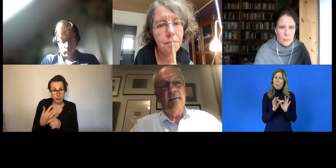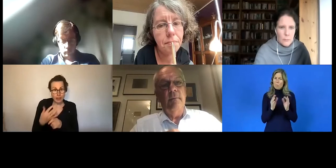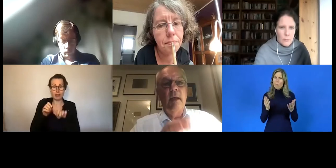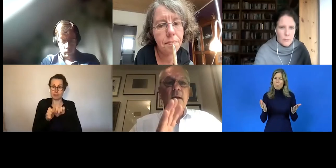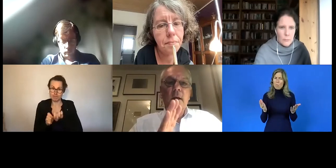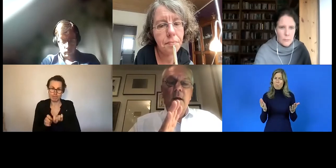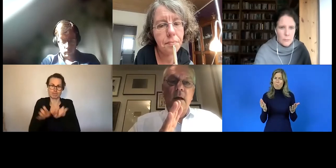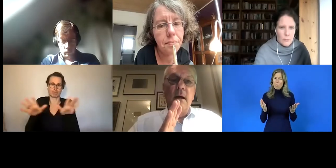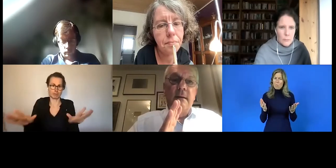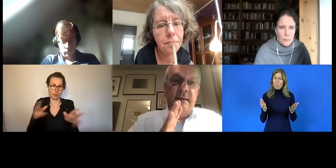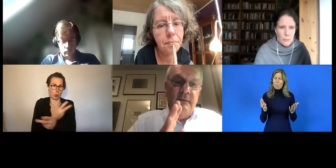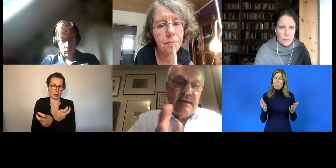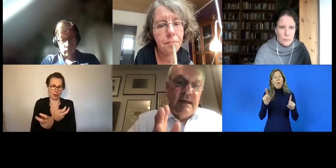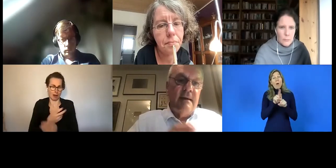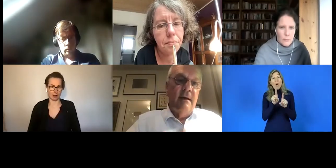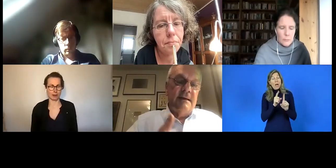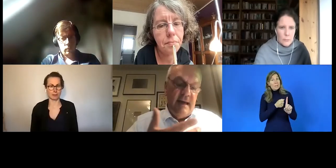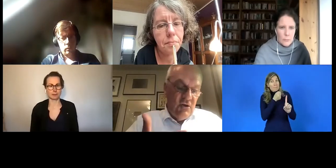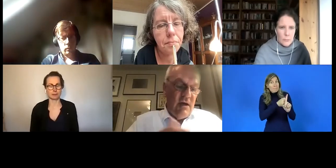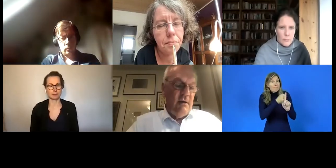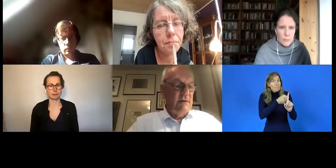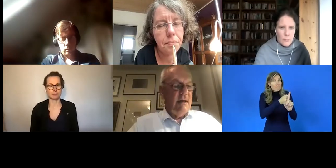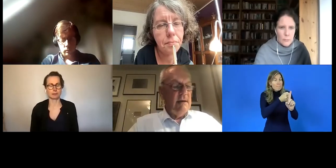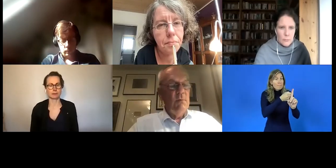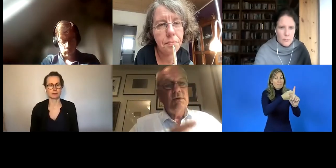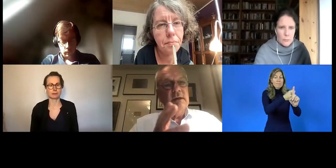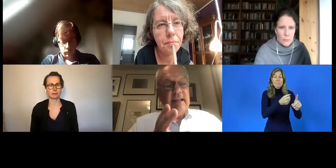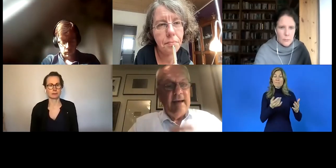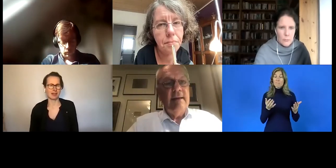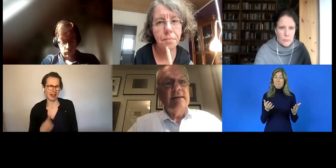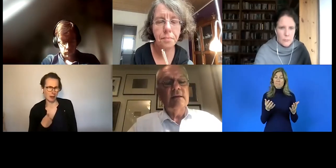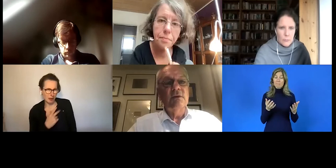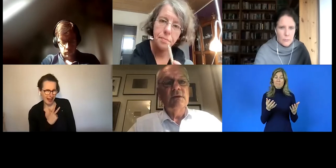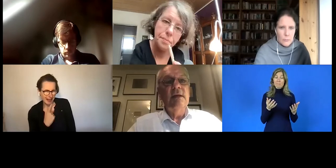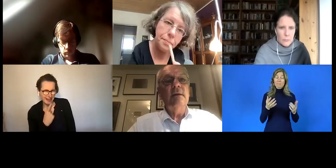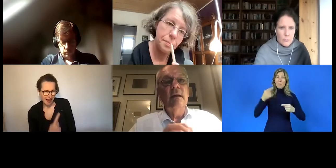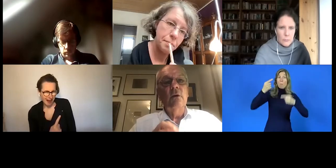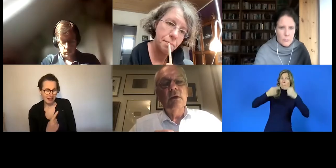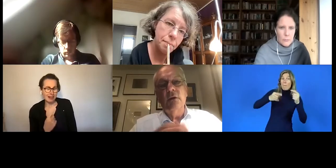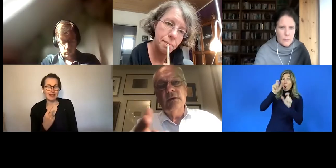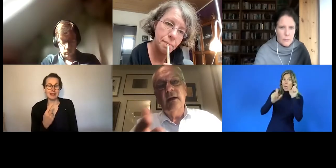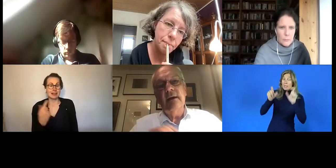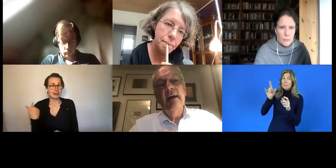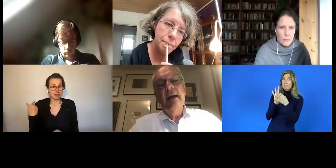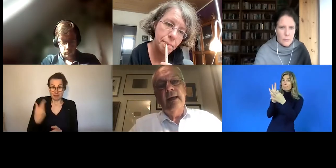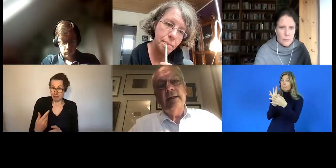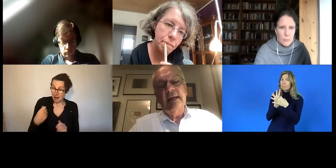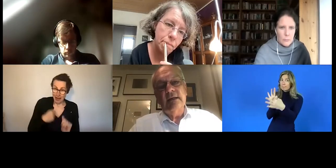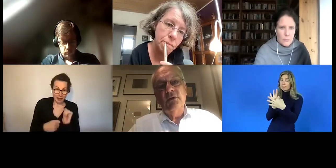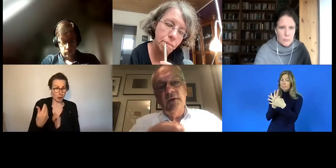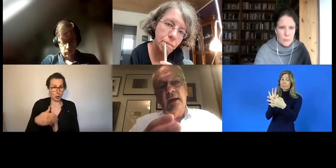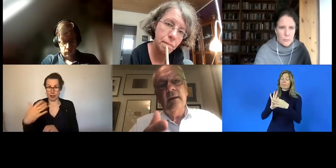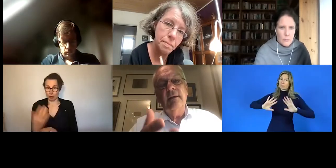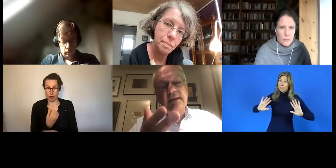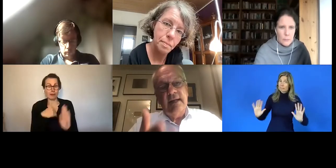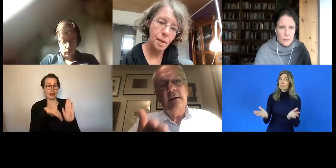etablieren. Was ich als Einschränkung sagen muss, leider ist es uns nicht gelungen, in Österreich ein Gesetz